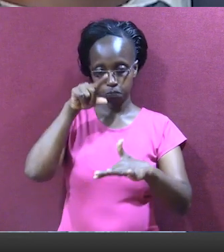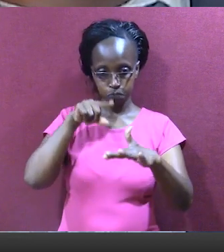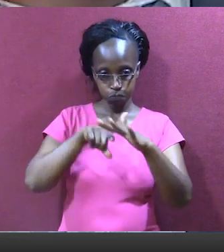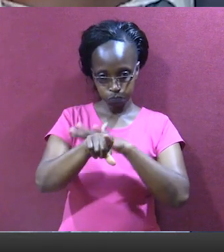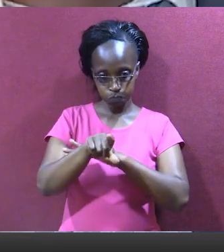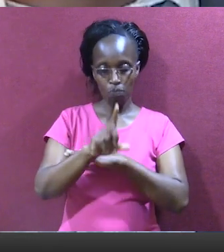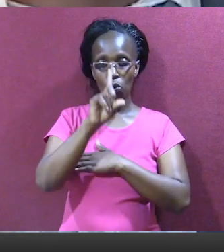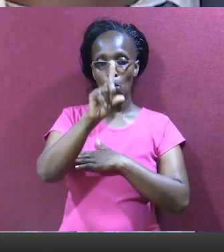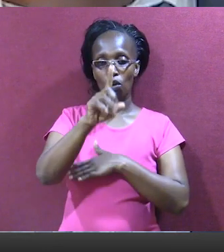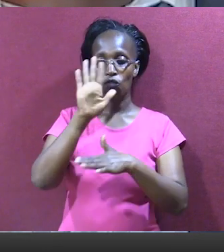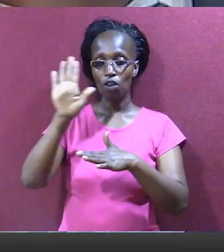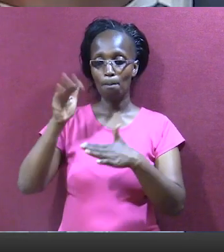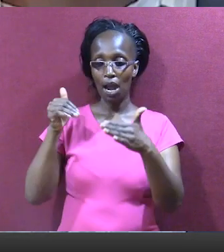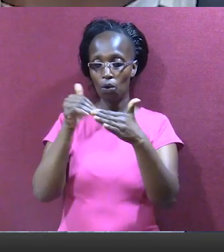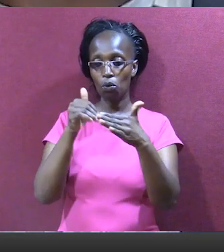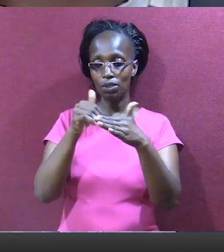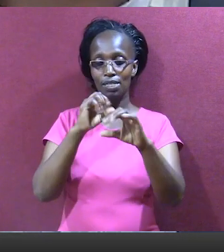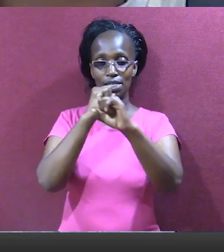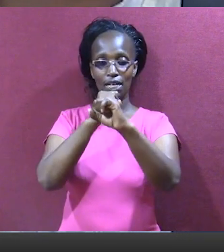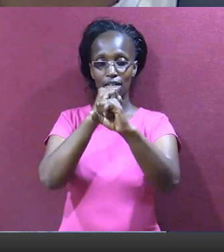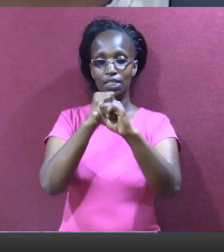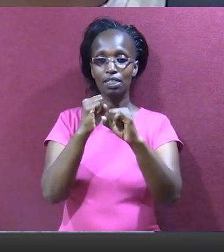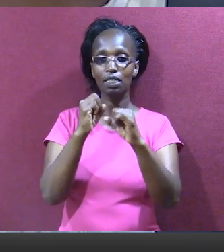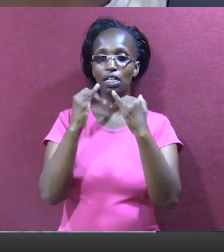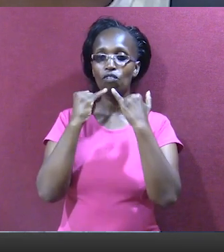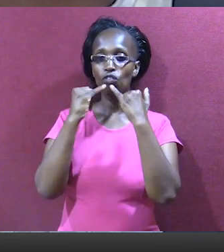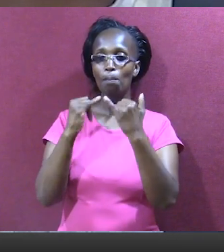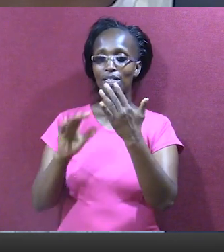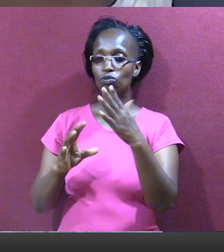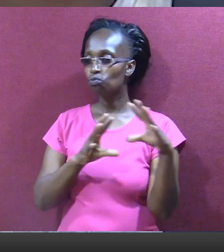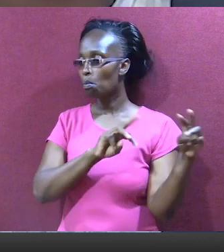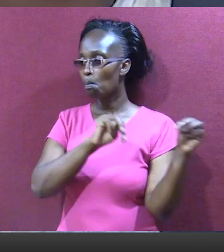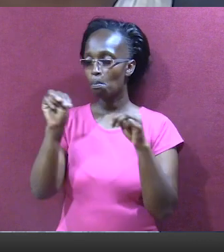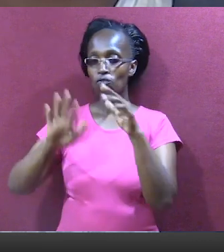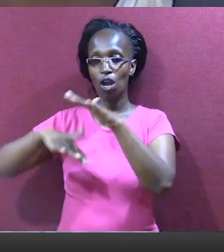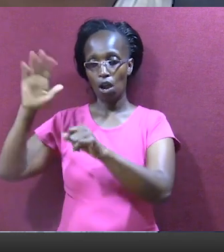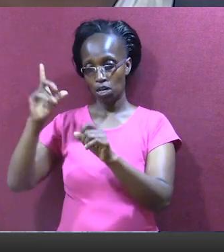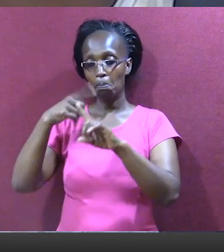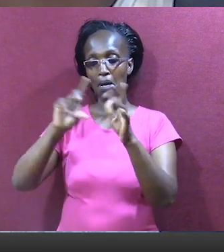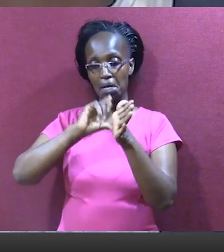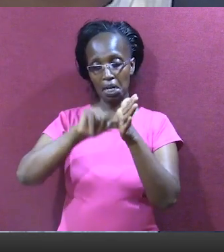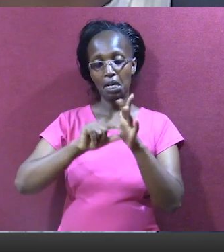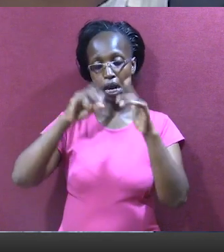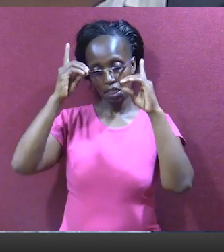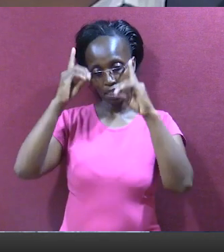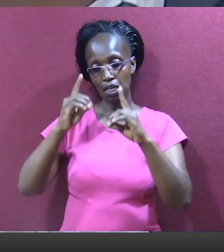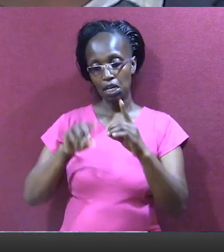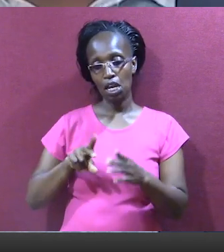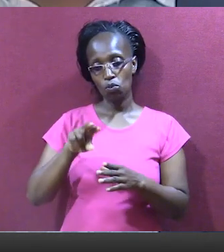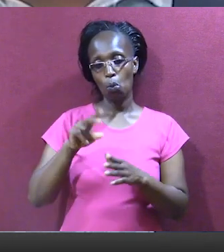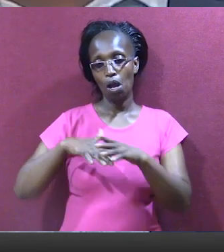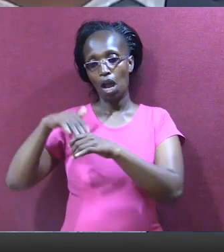One of his close security asked me to walk out That's what happened, I walked out